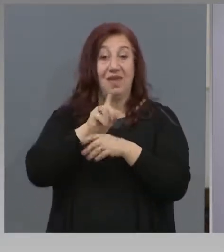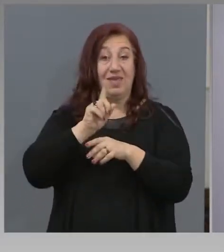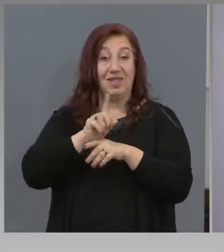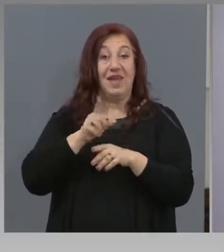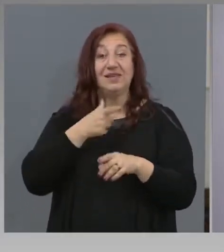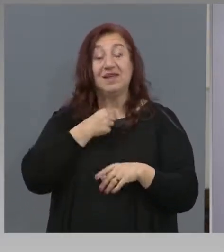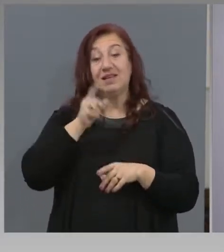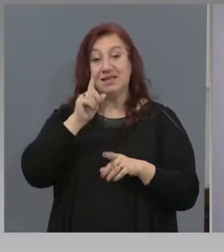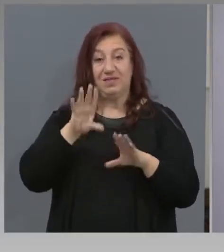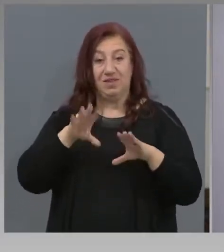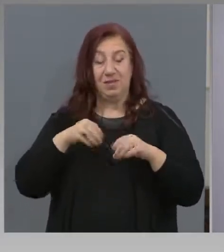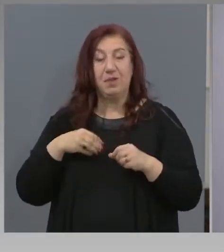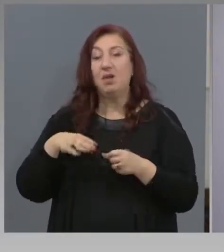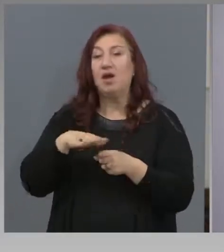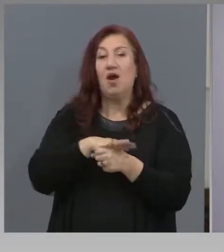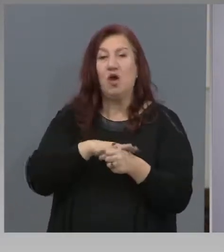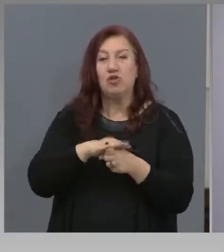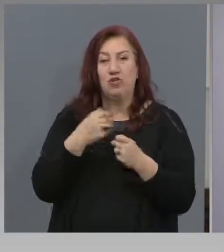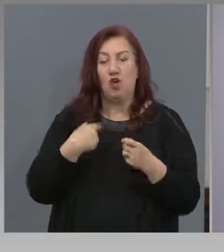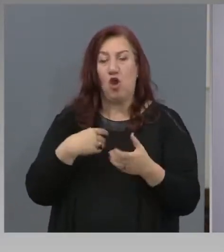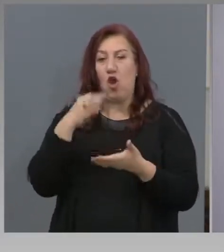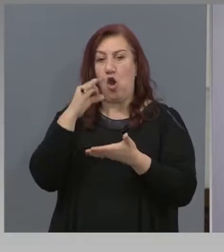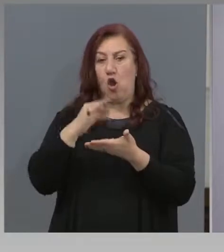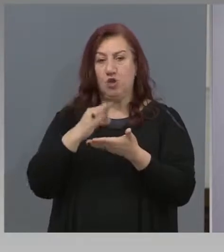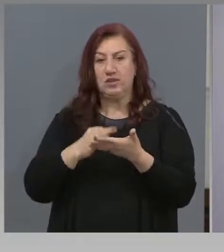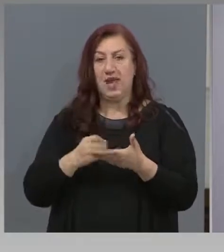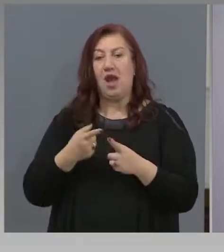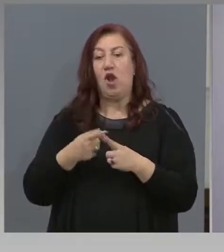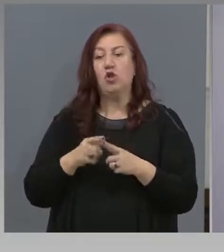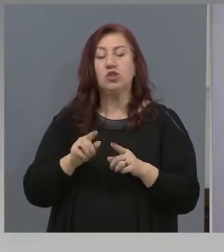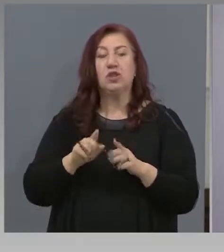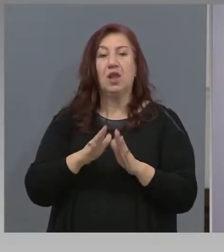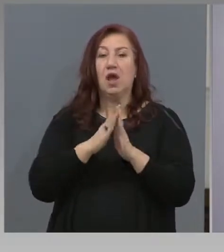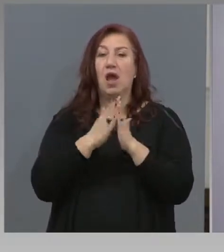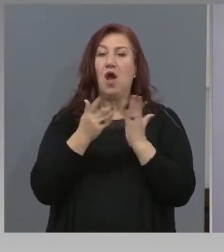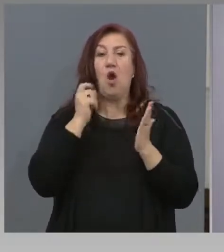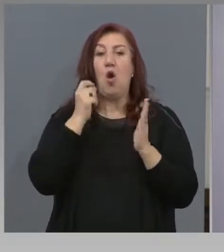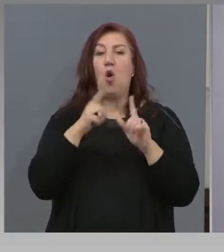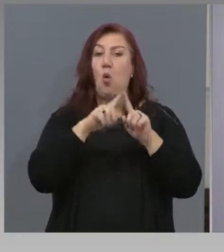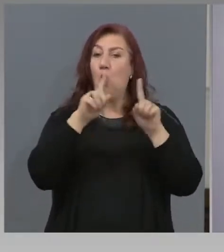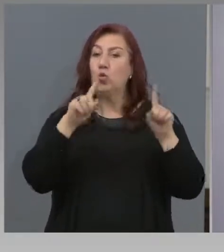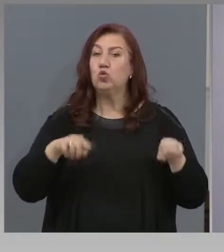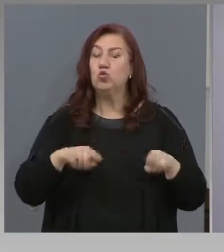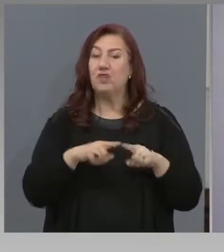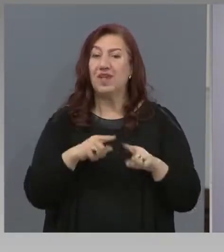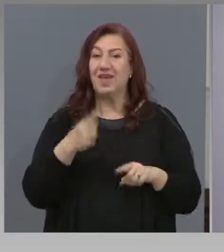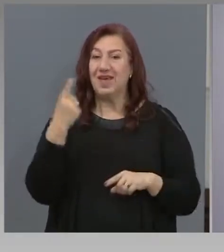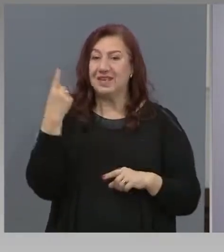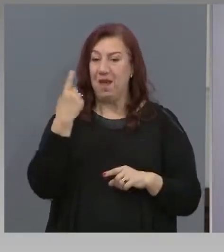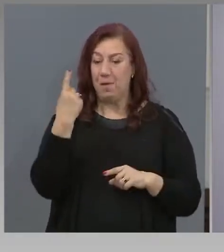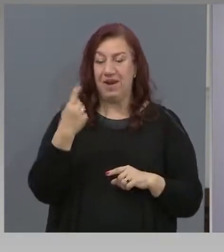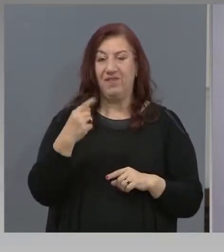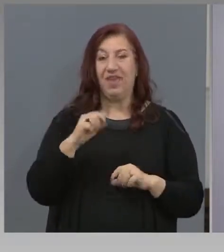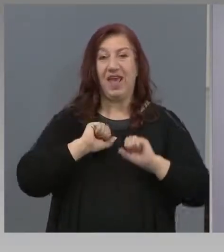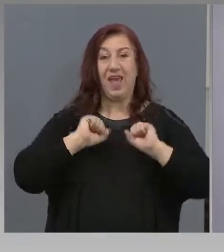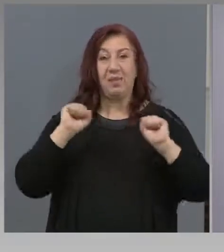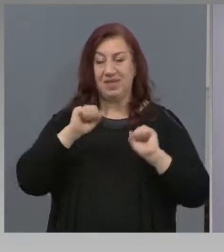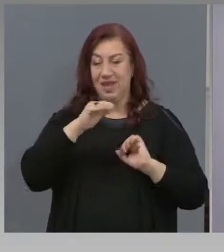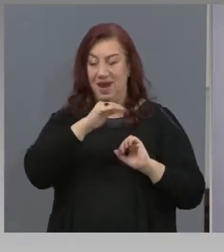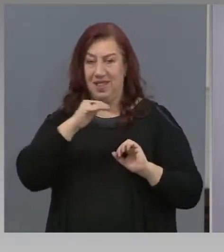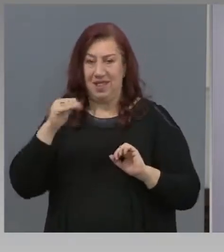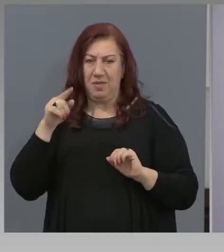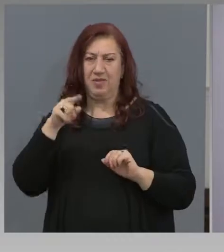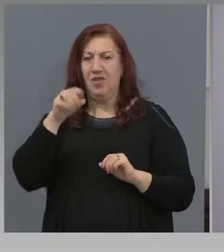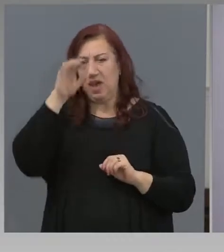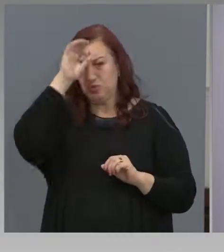от първи гимназярен етап. От удостоверението за първи гимназярен етап. Това обикновенно са ученици от едно и